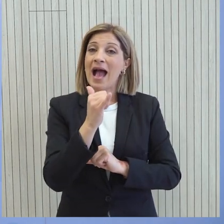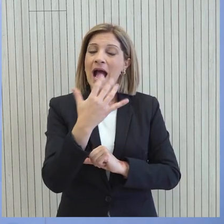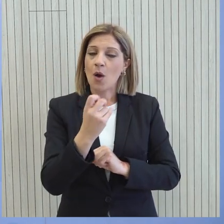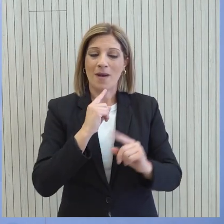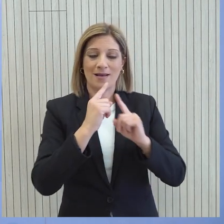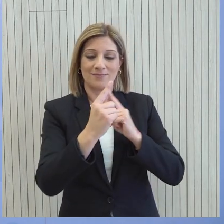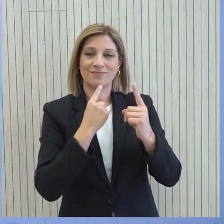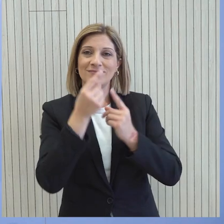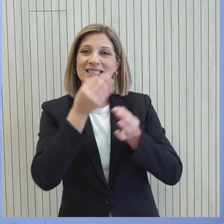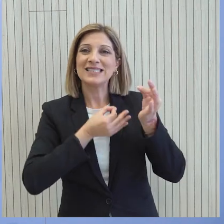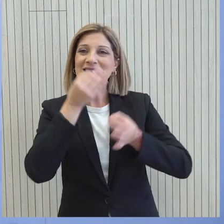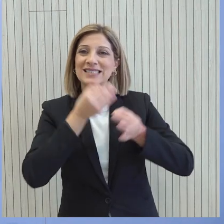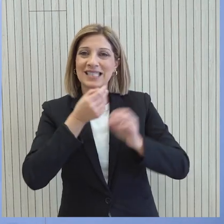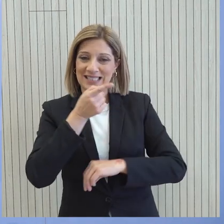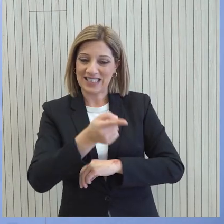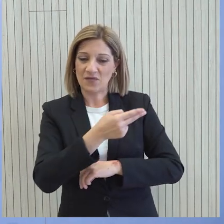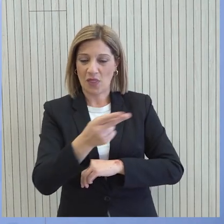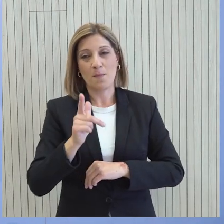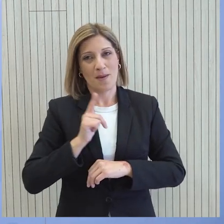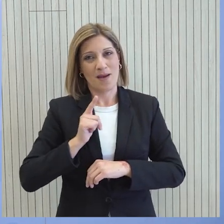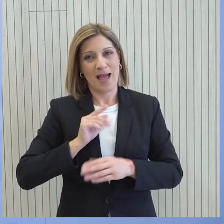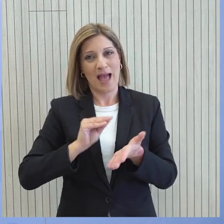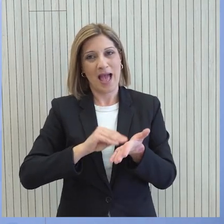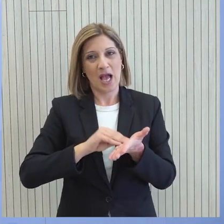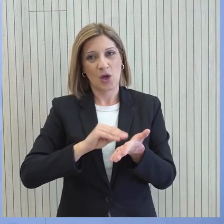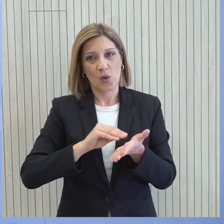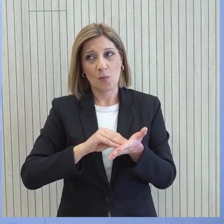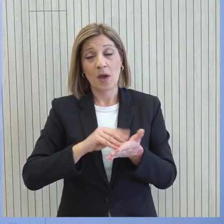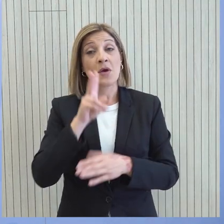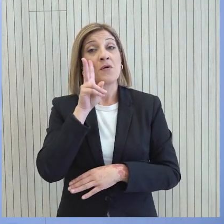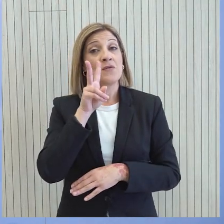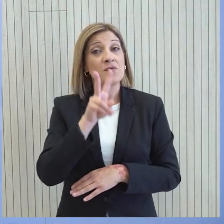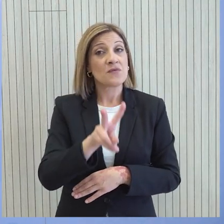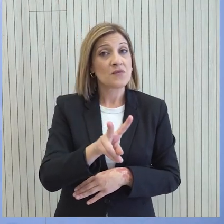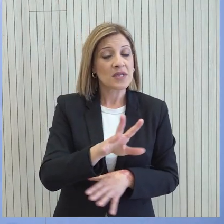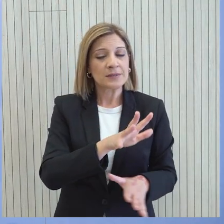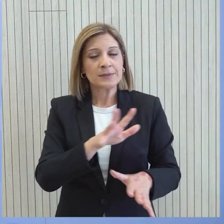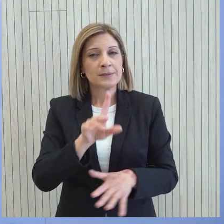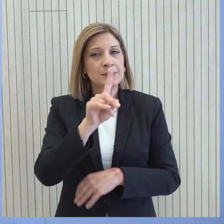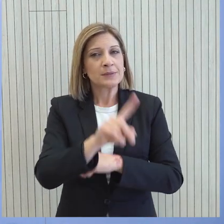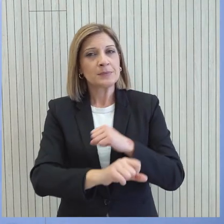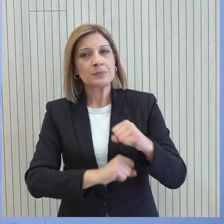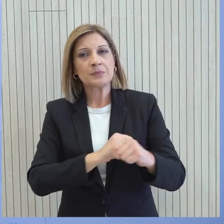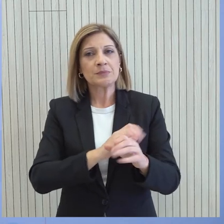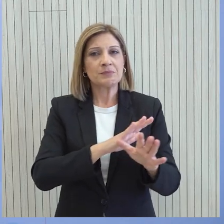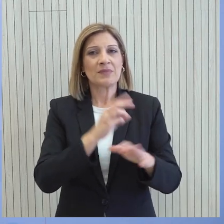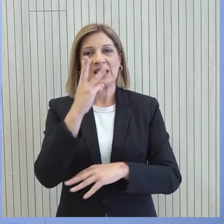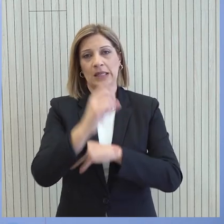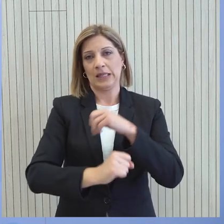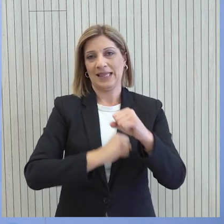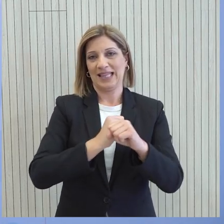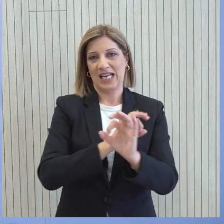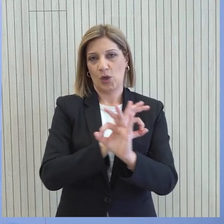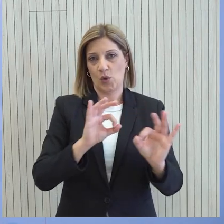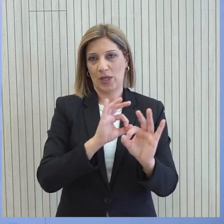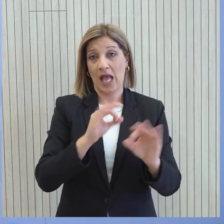συζήτηση αν θέλετε Για την επέκταση αυτής της χρονικής περίοδου Οι ενδείξεις είναι από ένα έτος να είναι σε τρία έτη αυτή